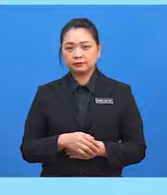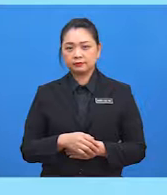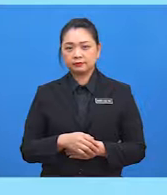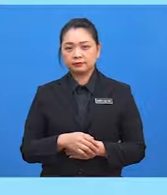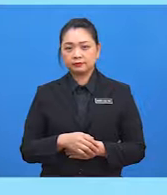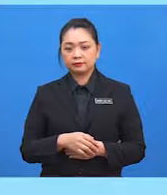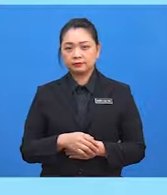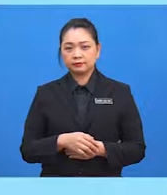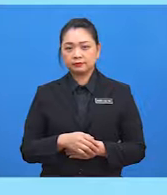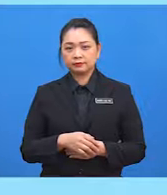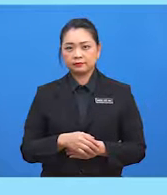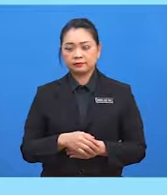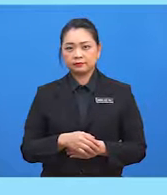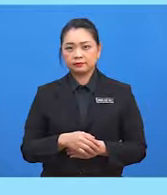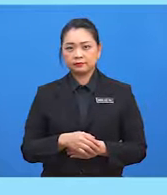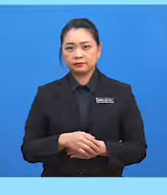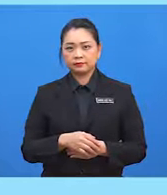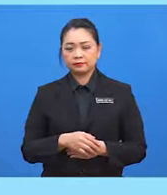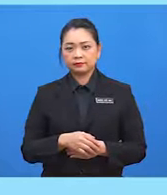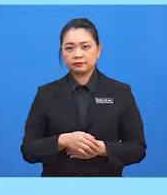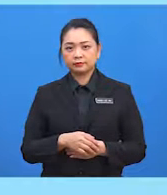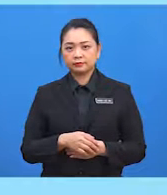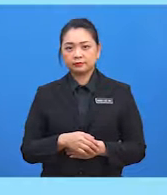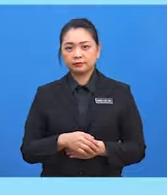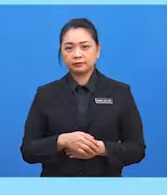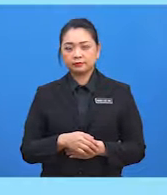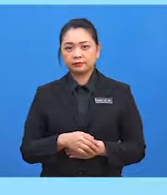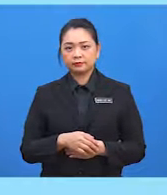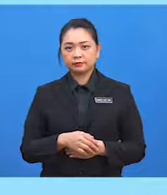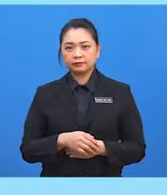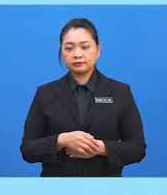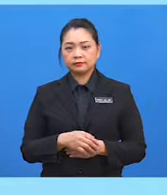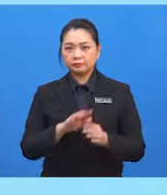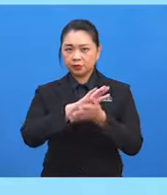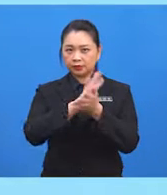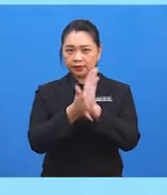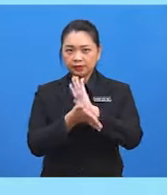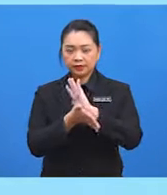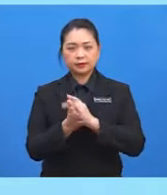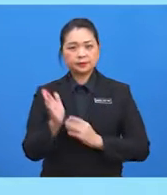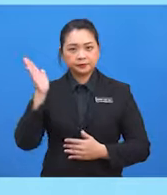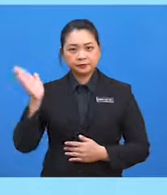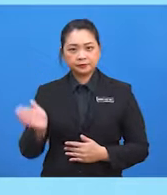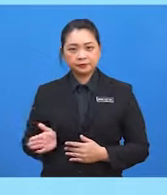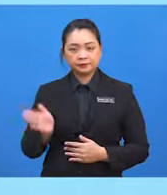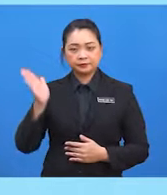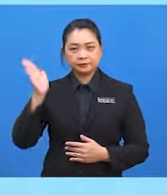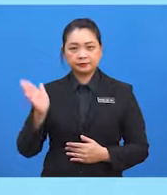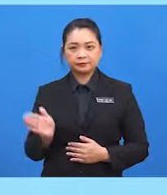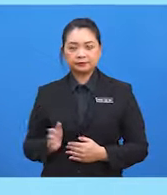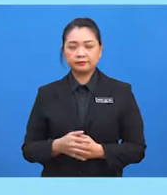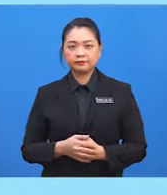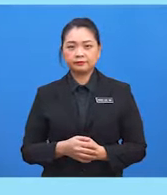punca kuasa 2 3. Persamaan menjadi kurungan 2